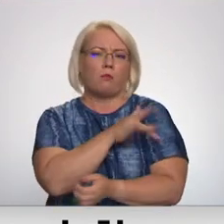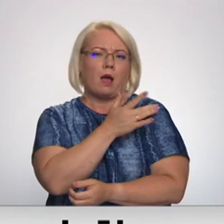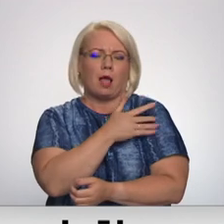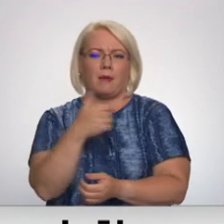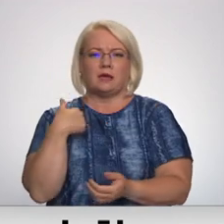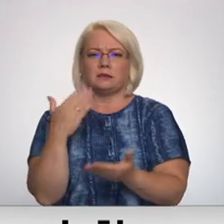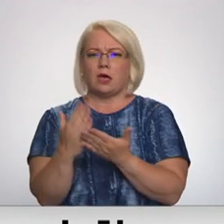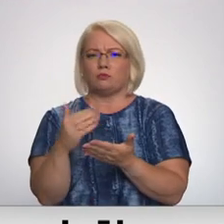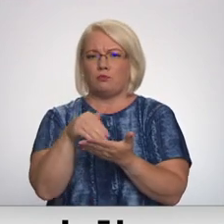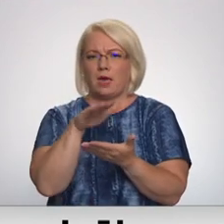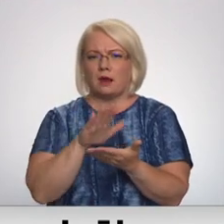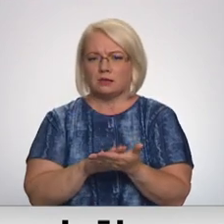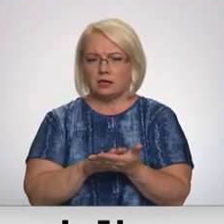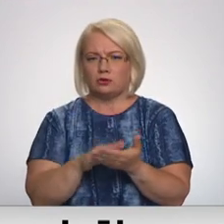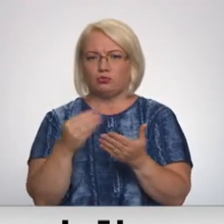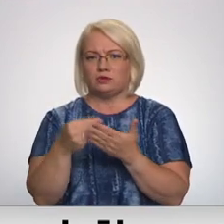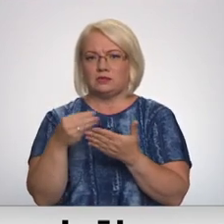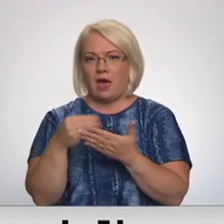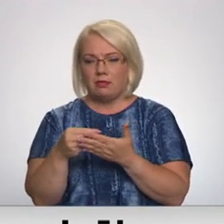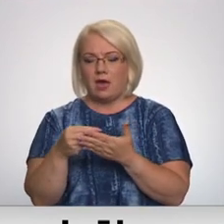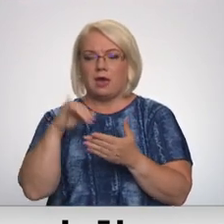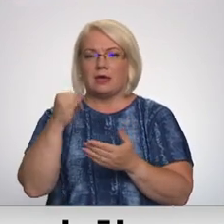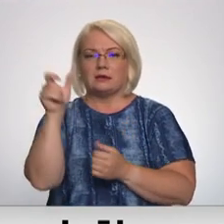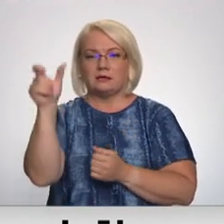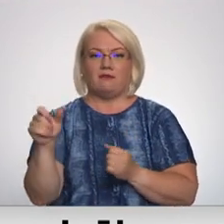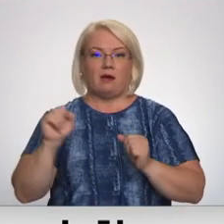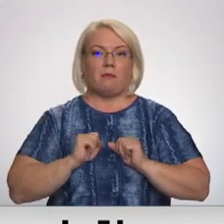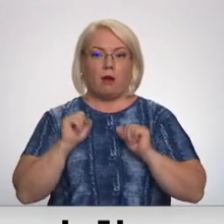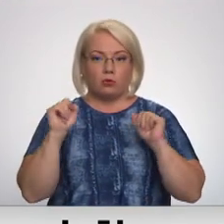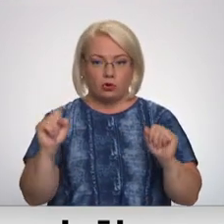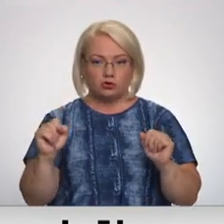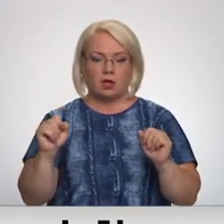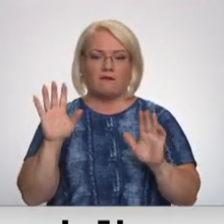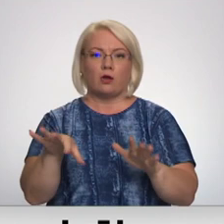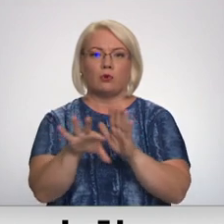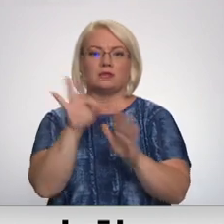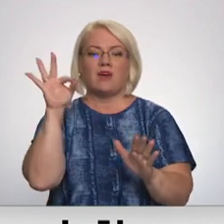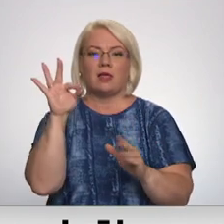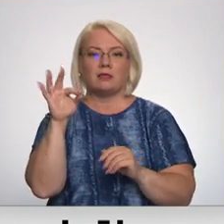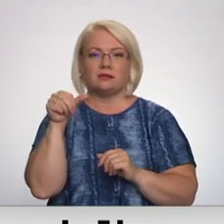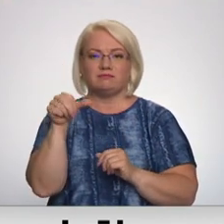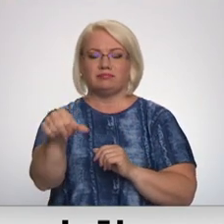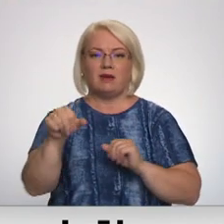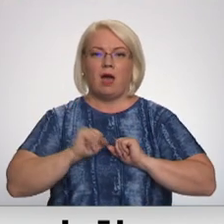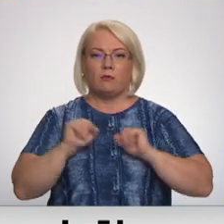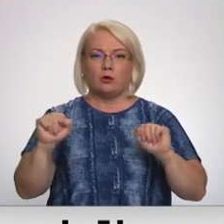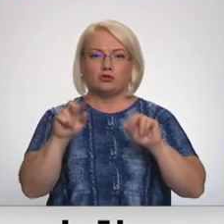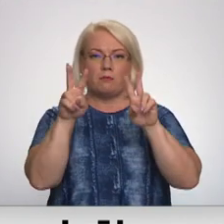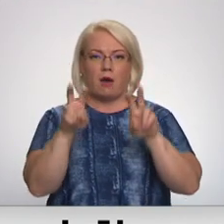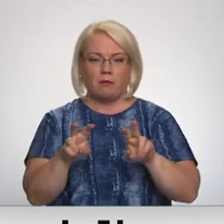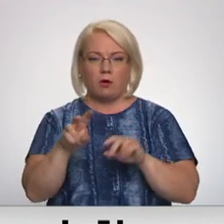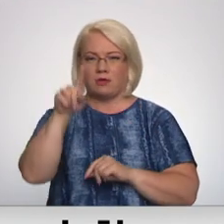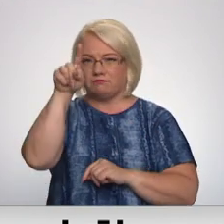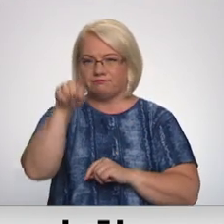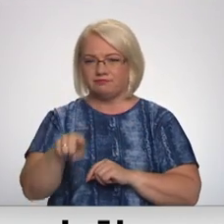pierakstījies un cenu. Ja man ir apdrošināšana, es varu izvēlēties apdrošināšanu. Pārbaudam vēlreiz visu